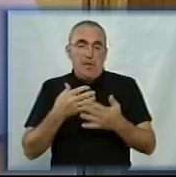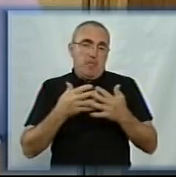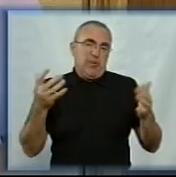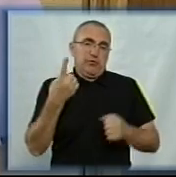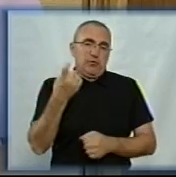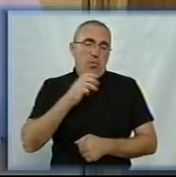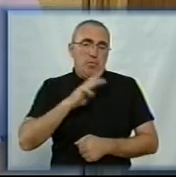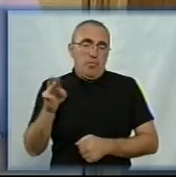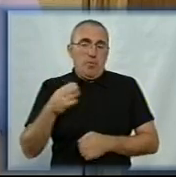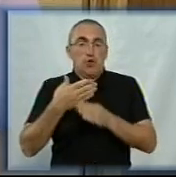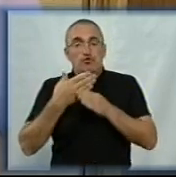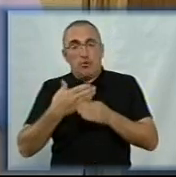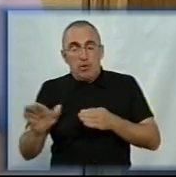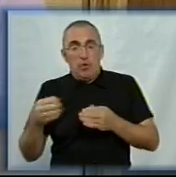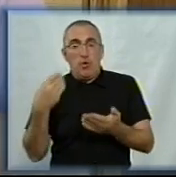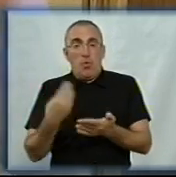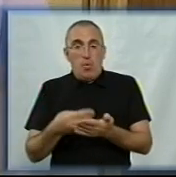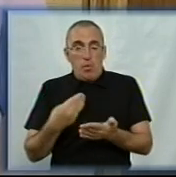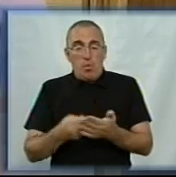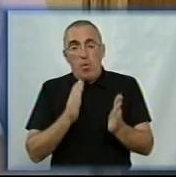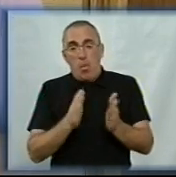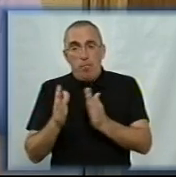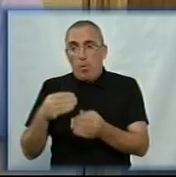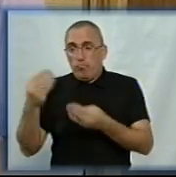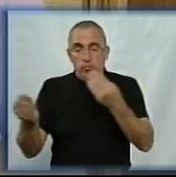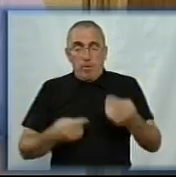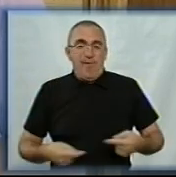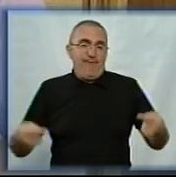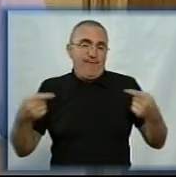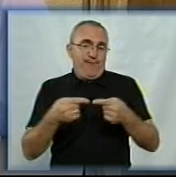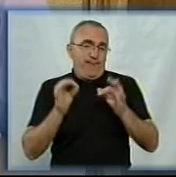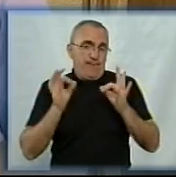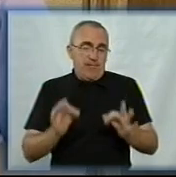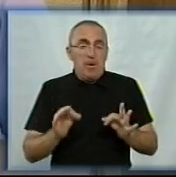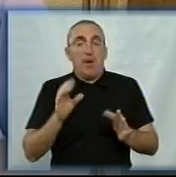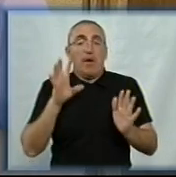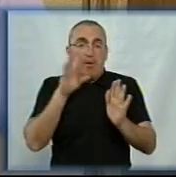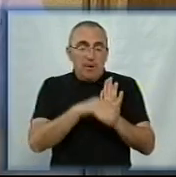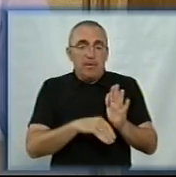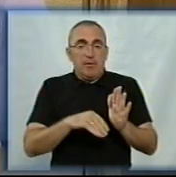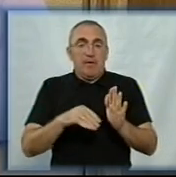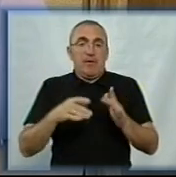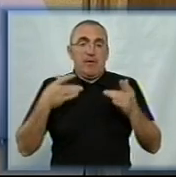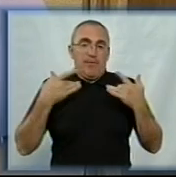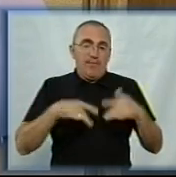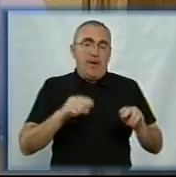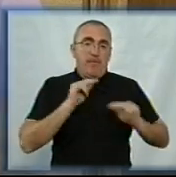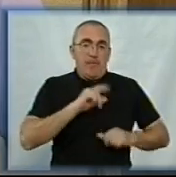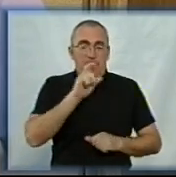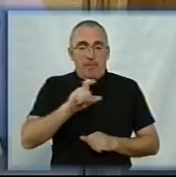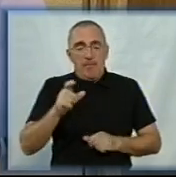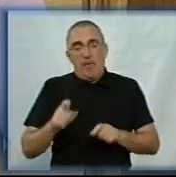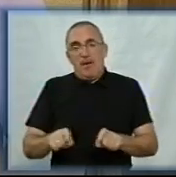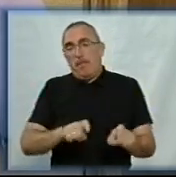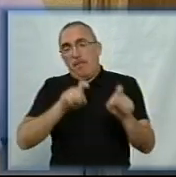мільйонів. Тобто, частина грошей упорядкувалася, визначилася, в тому числі, за рахунок вивільнення працівників або